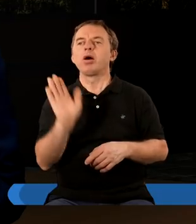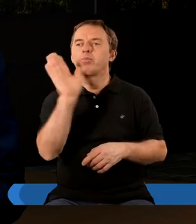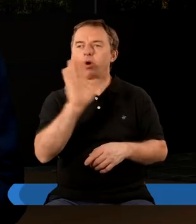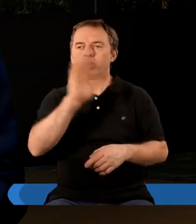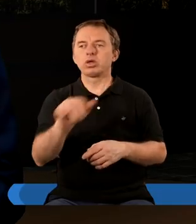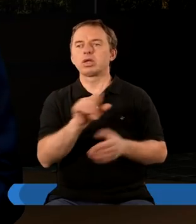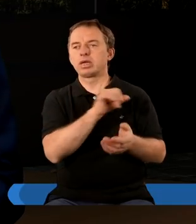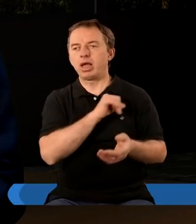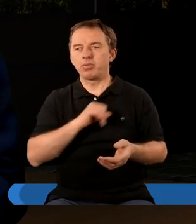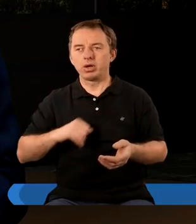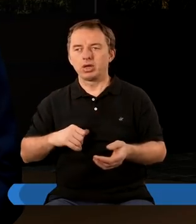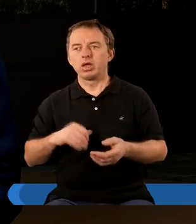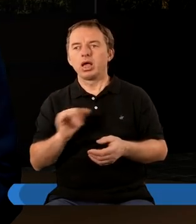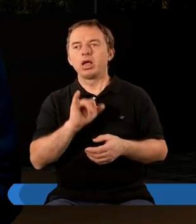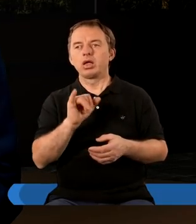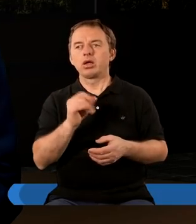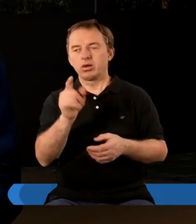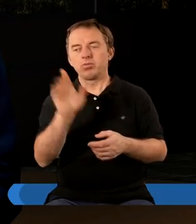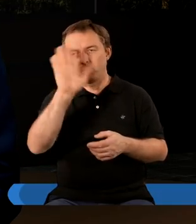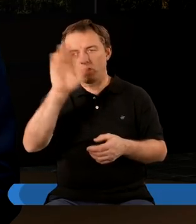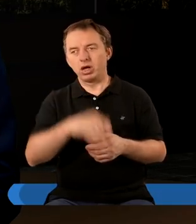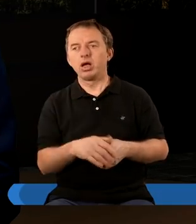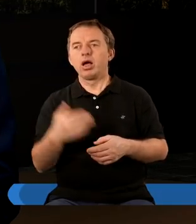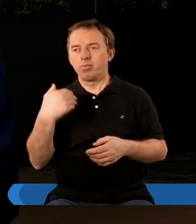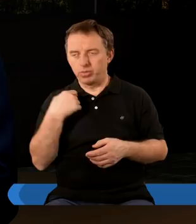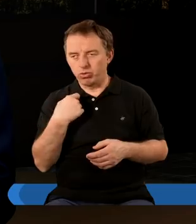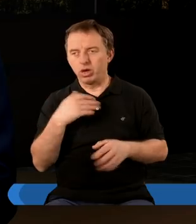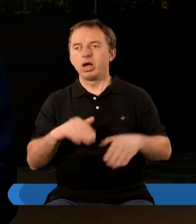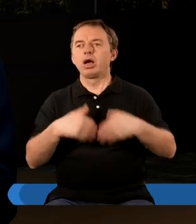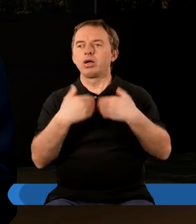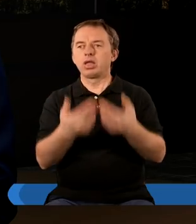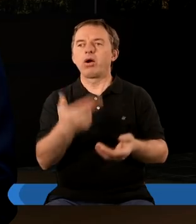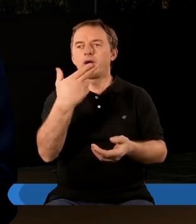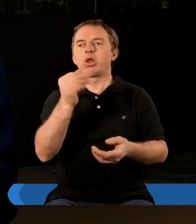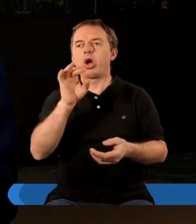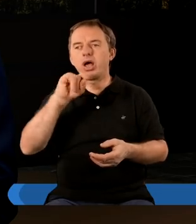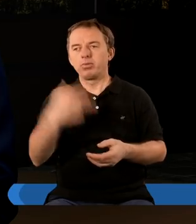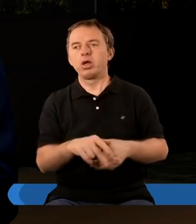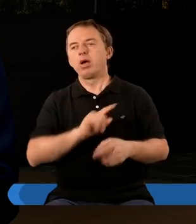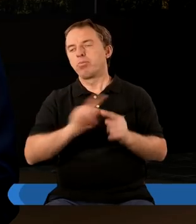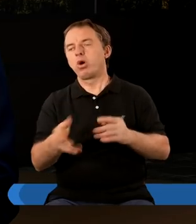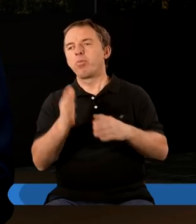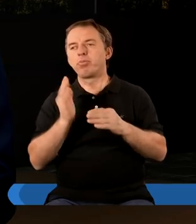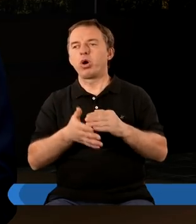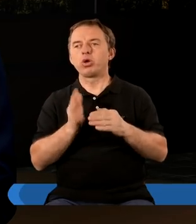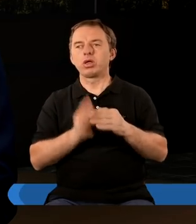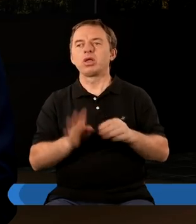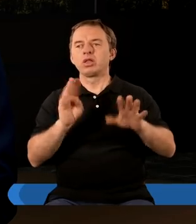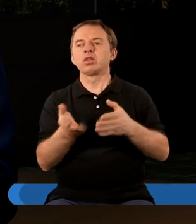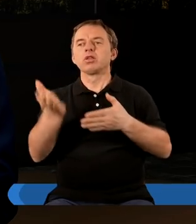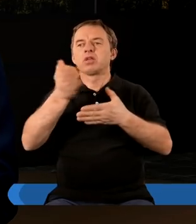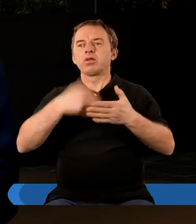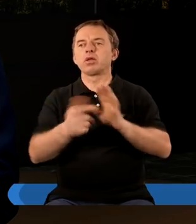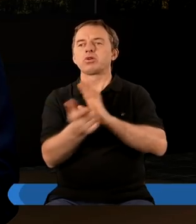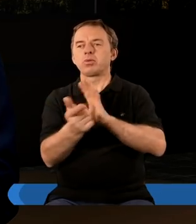boskim dla samego, tylko dla idei Boga, ale ona była dana Noemu po potopie. W dziewiątym